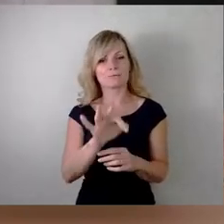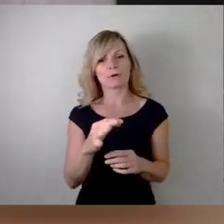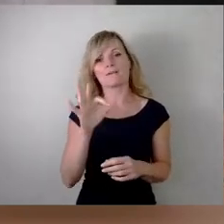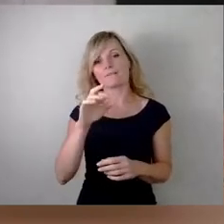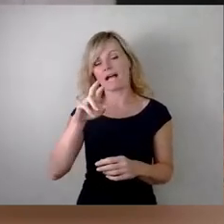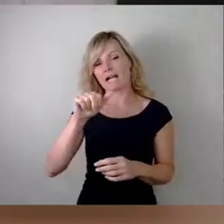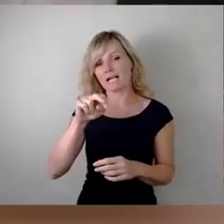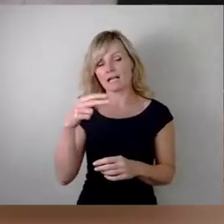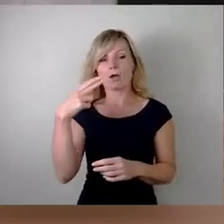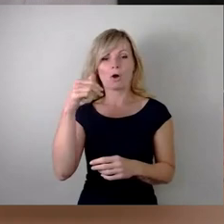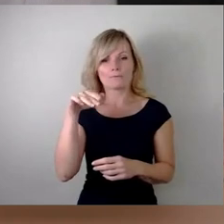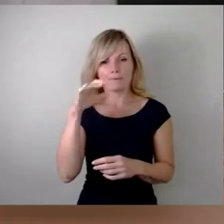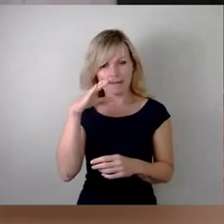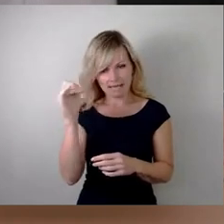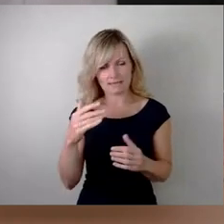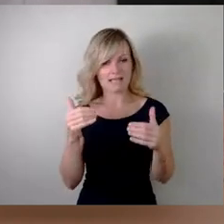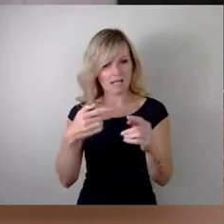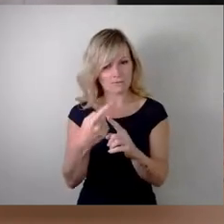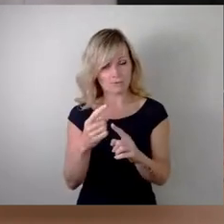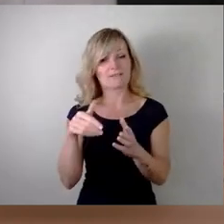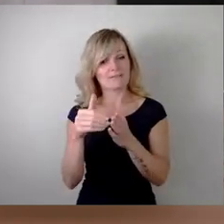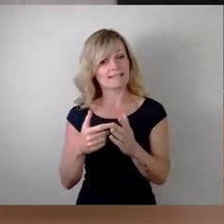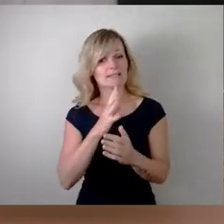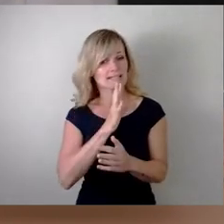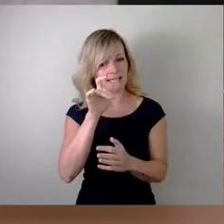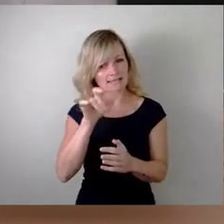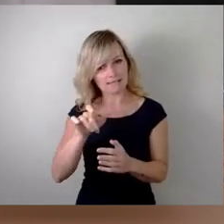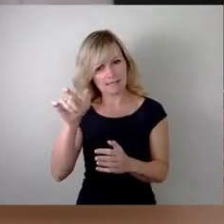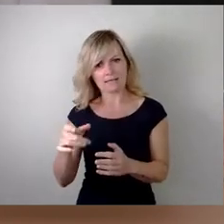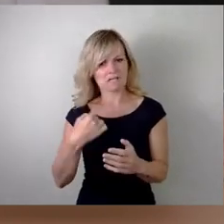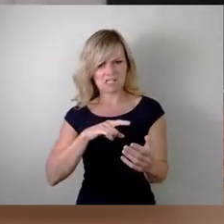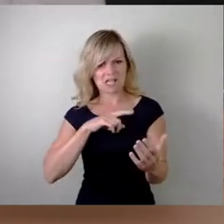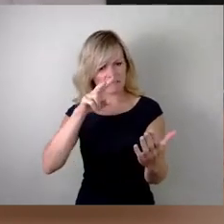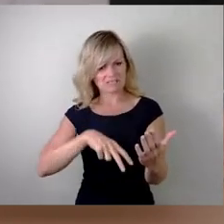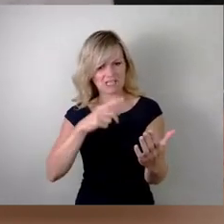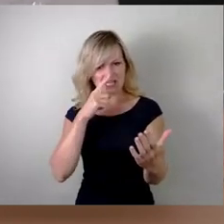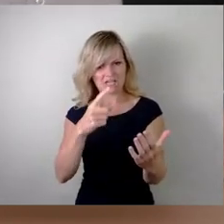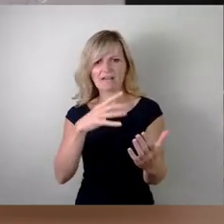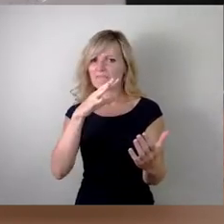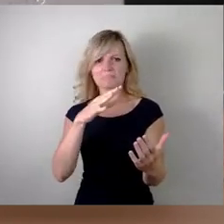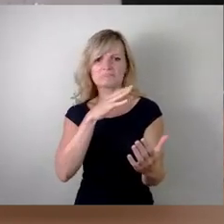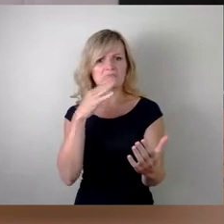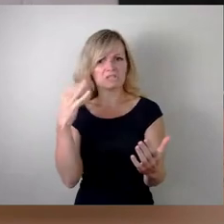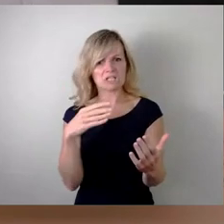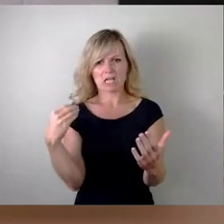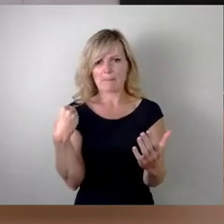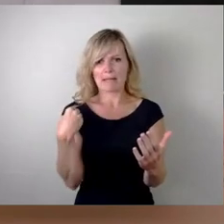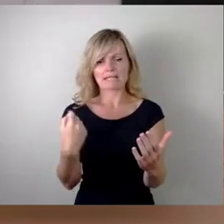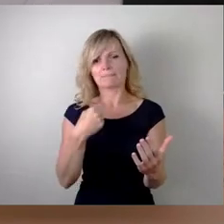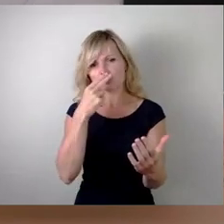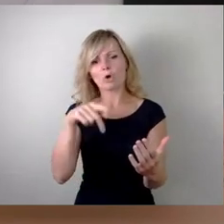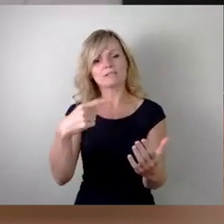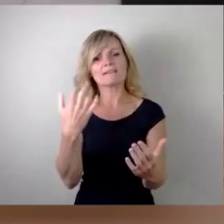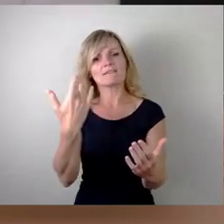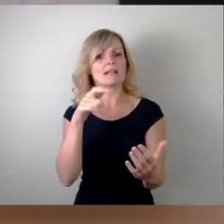danach gefordert wäre, und dann alle weiteren Redner, wovon ich jetzt nicht so viele gemeldet bekommen habe. Mal gucken, wie es dann aussieht im